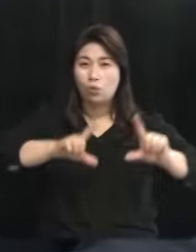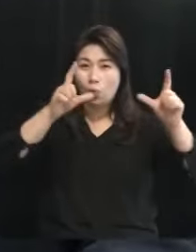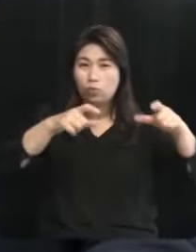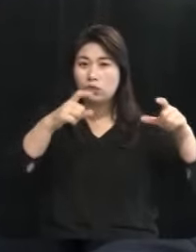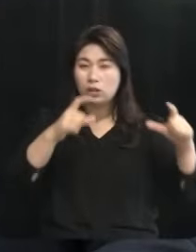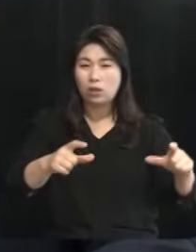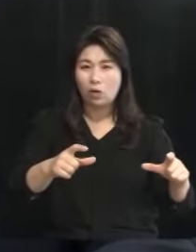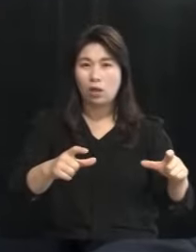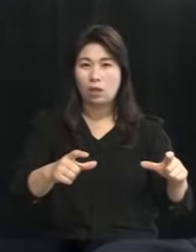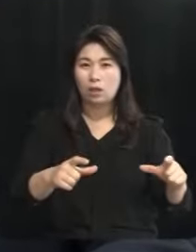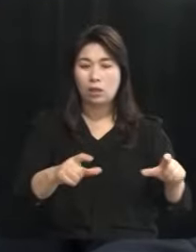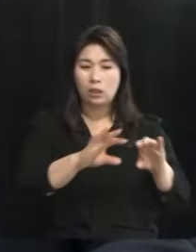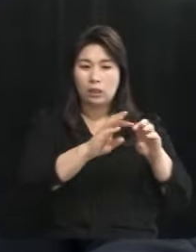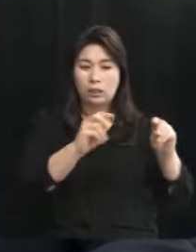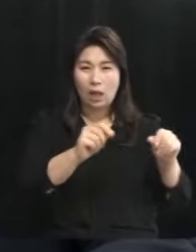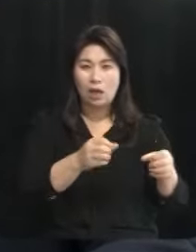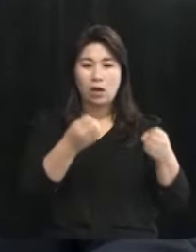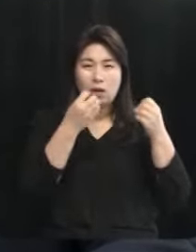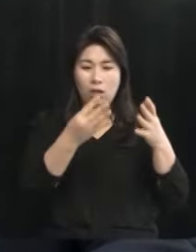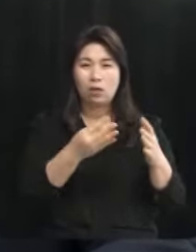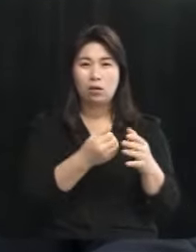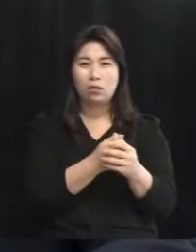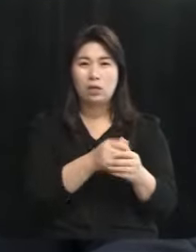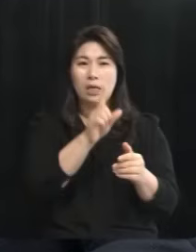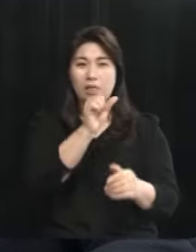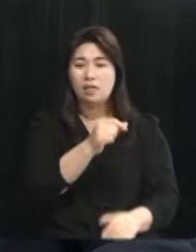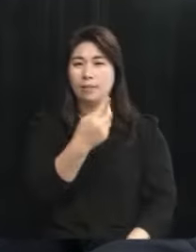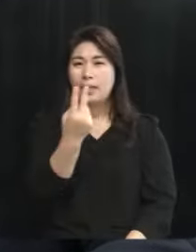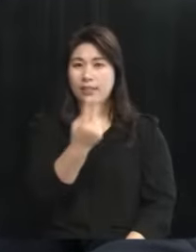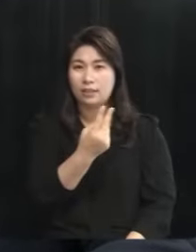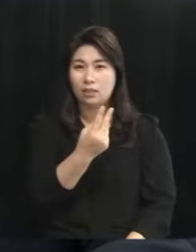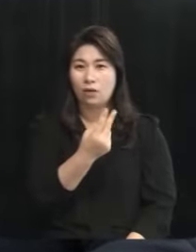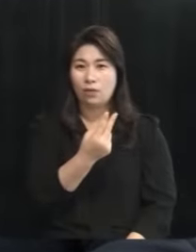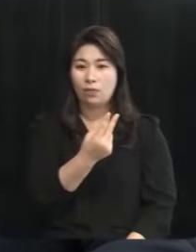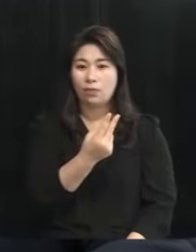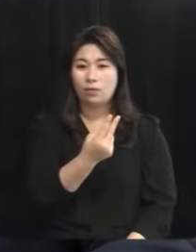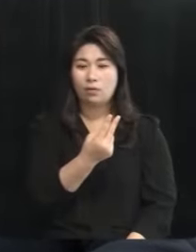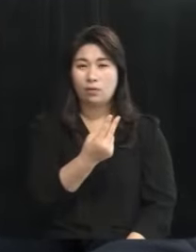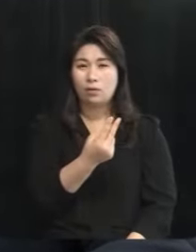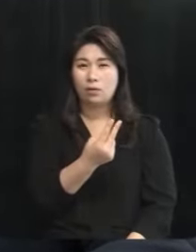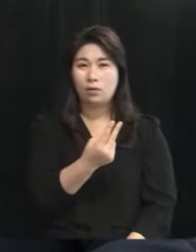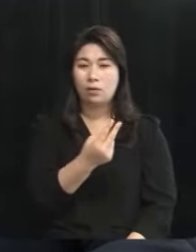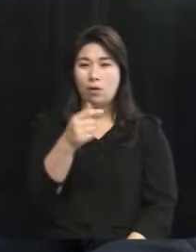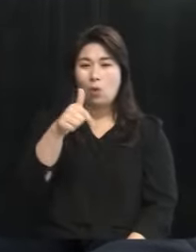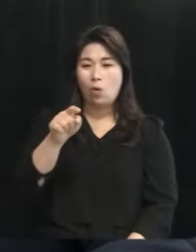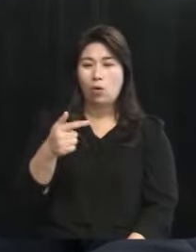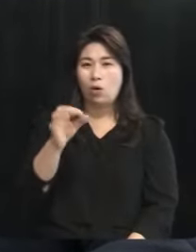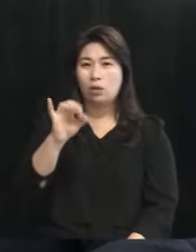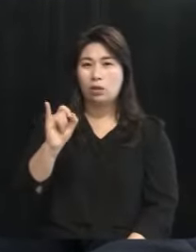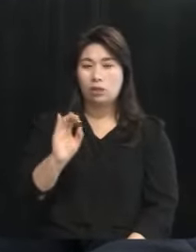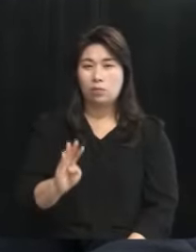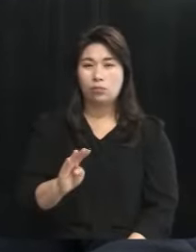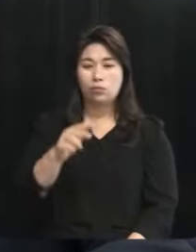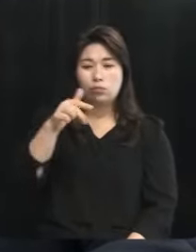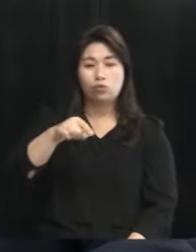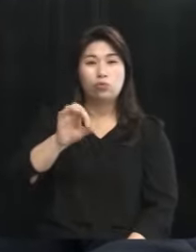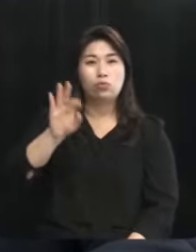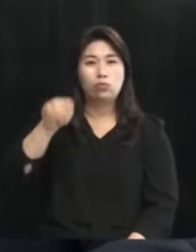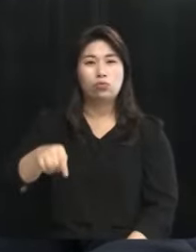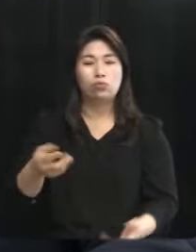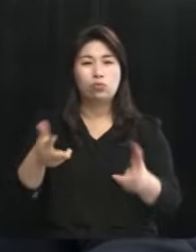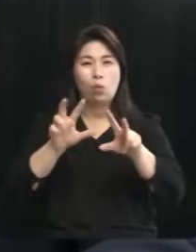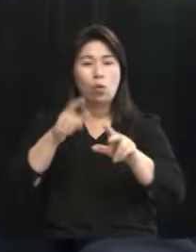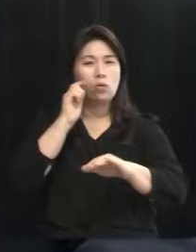신규 택지 조성 계획에 있어서 1만 2천 분이 오시고 건입동 중부공원 계획도 있습니다